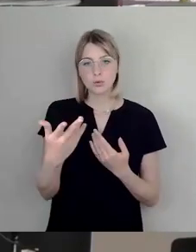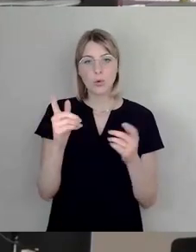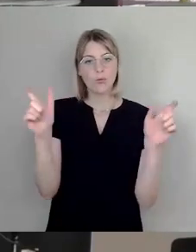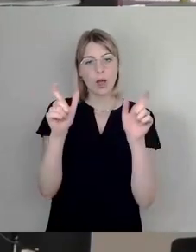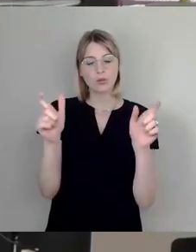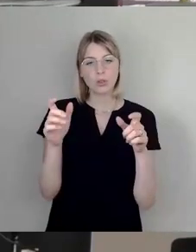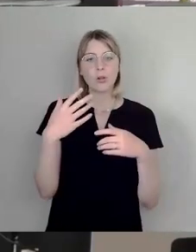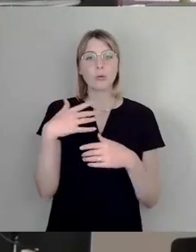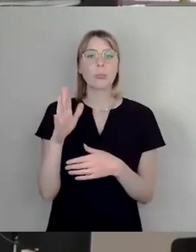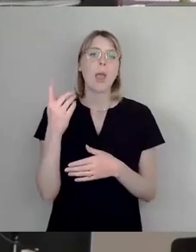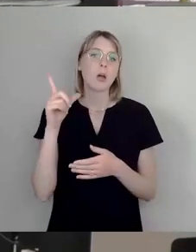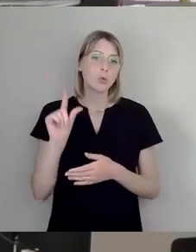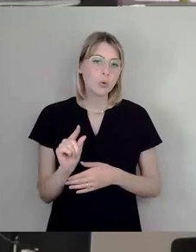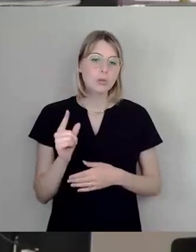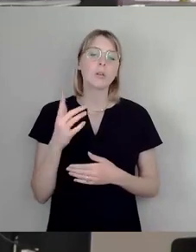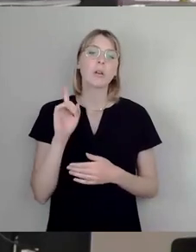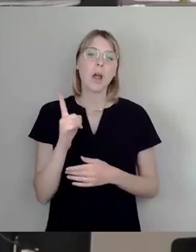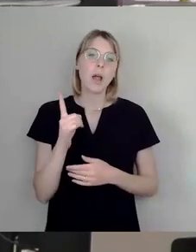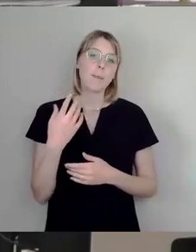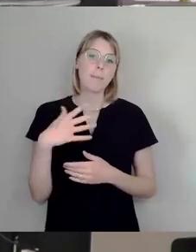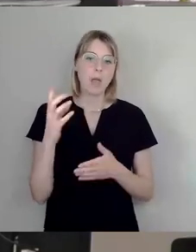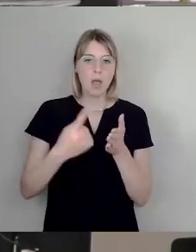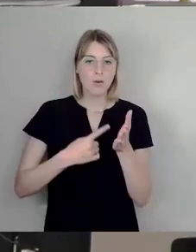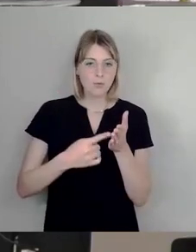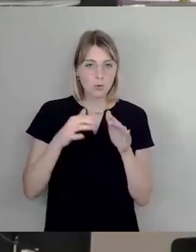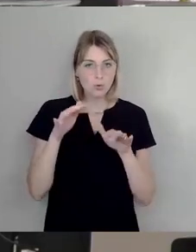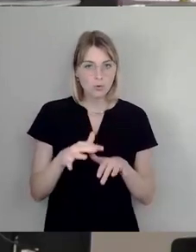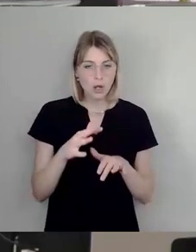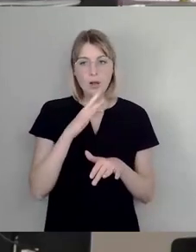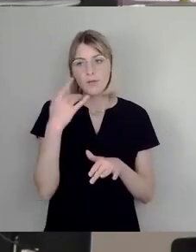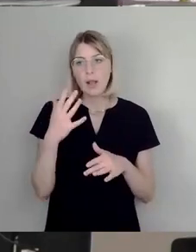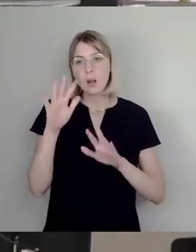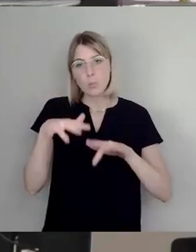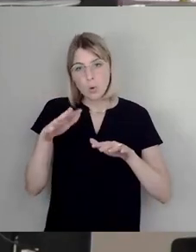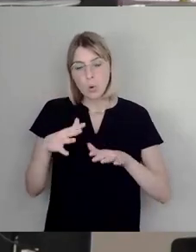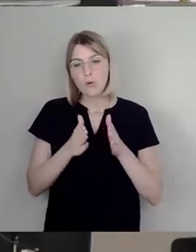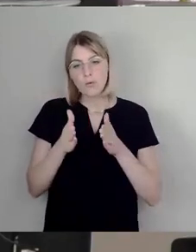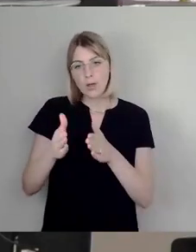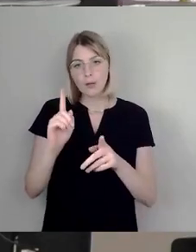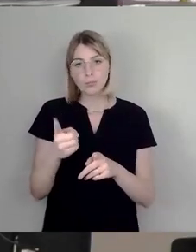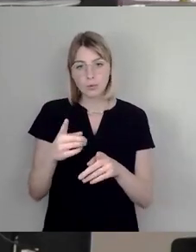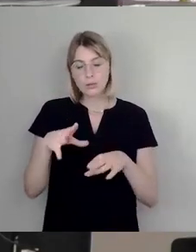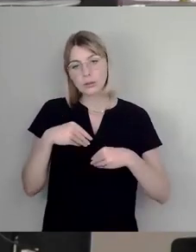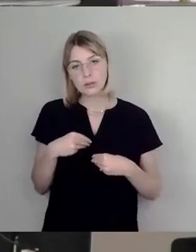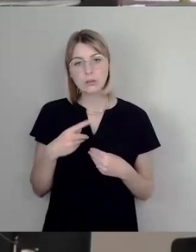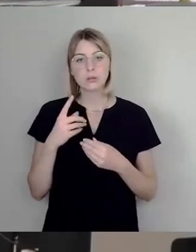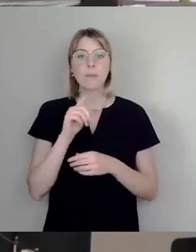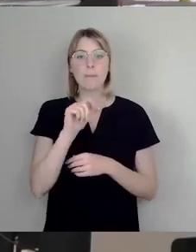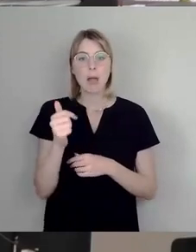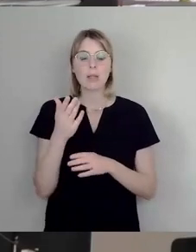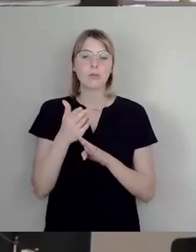müssen auch auf sehr aufwendige Antrags und Genehmigungswege auch dann durchlaufen, die dann die meisten schon im Vorfeld davon